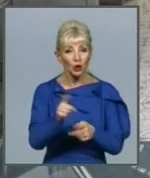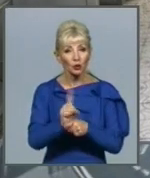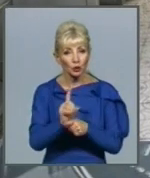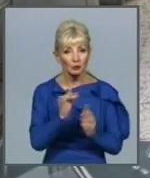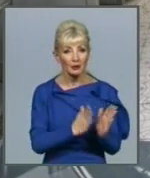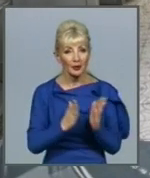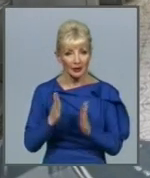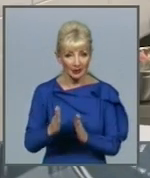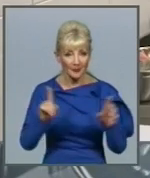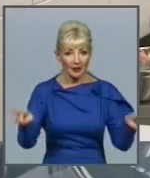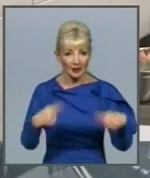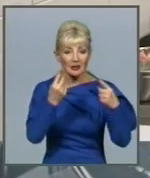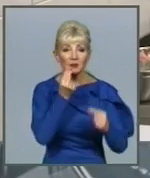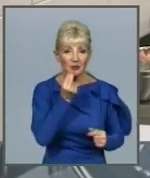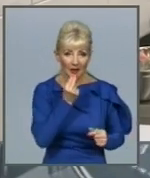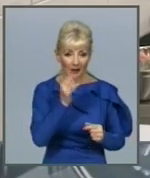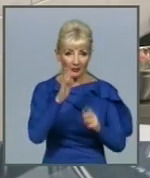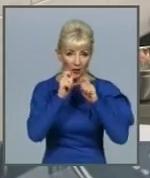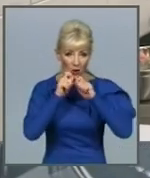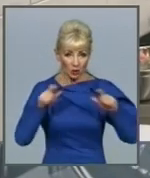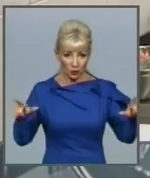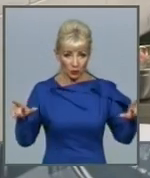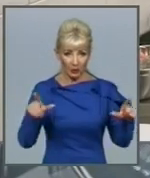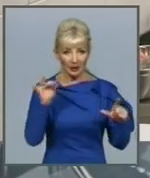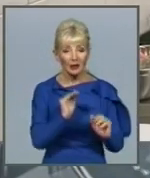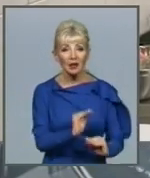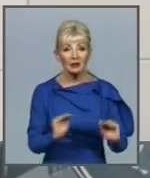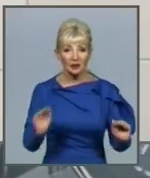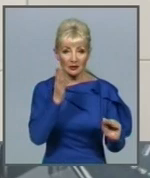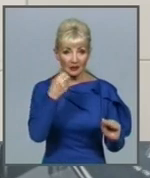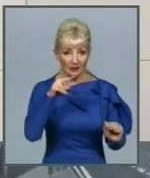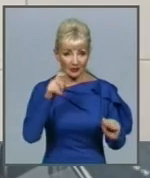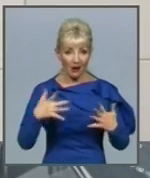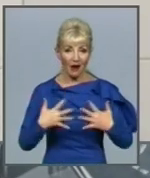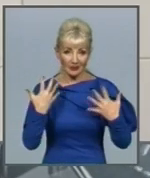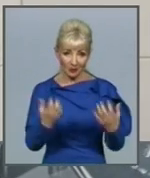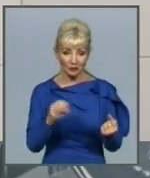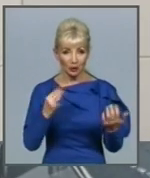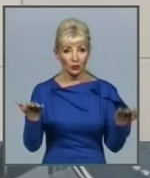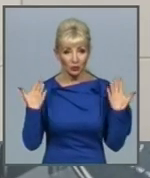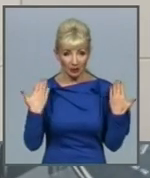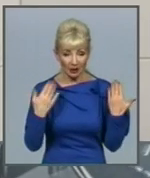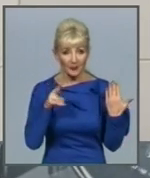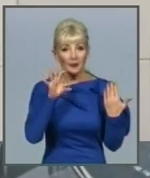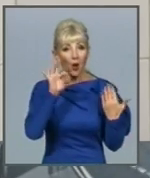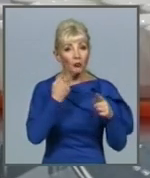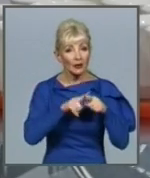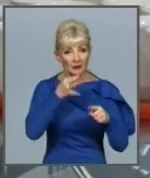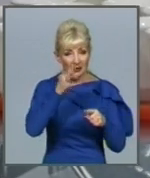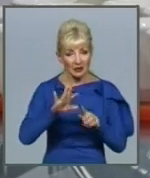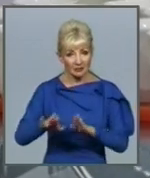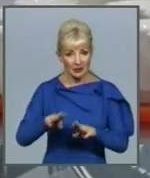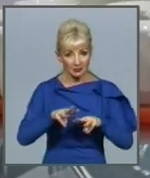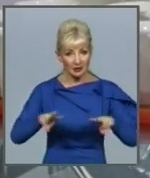харчування у закладах освіти та дитячих закладах оздоровлення та відпочинку. Про це повідомив заступник міністра охорони здоров'я